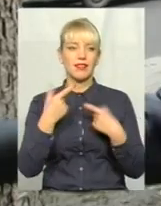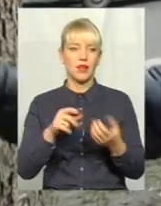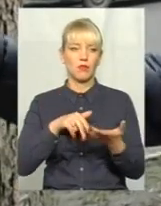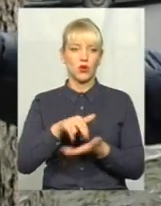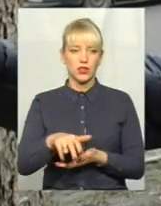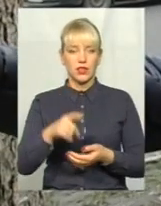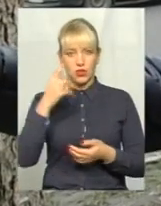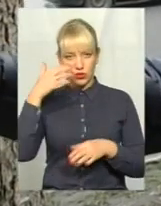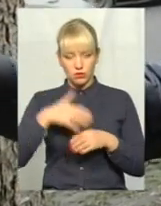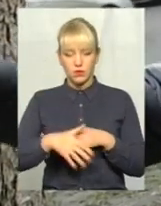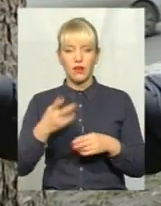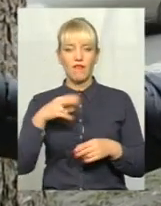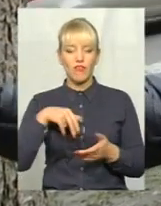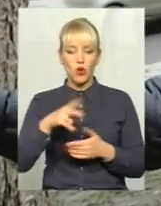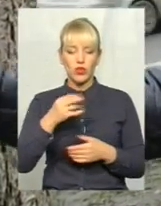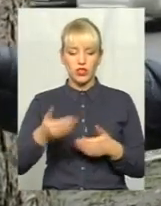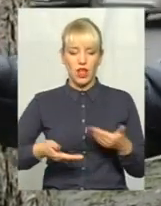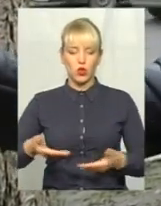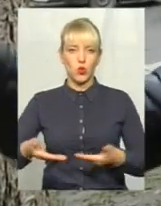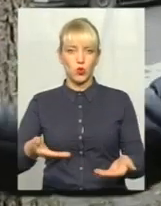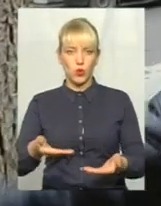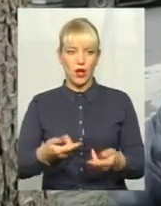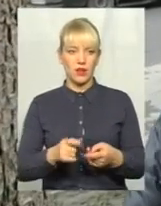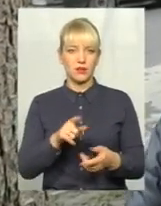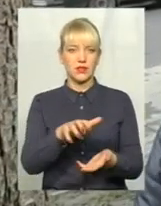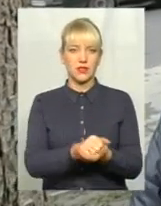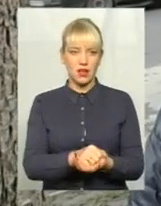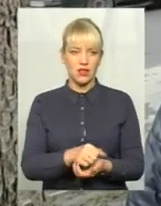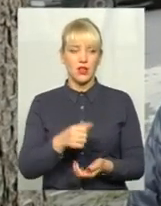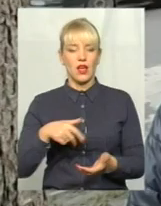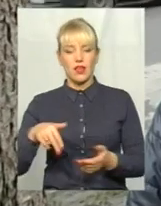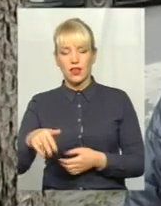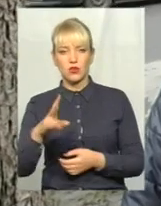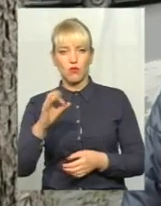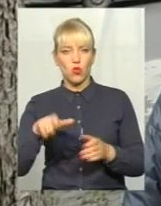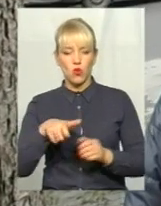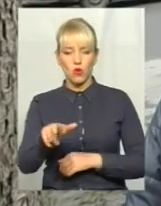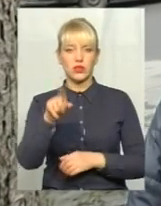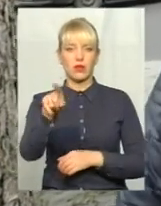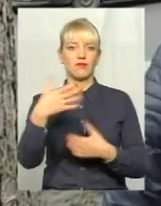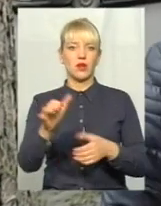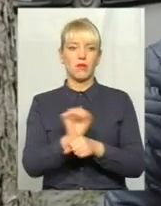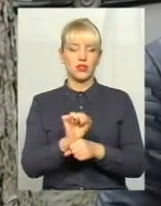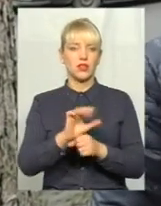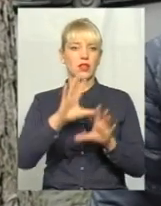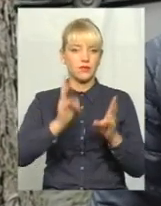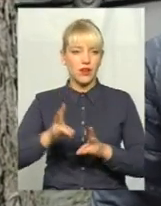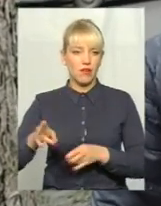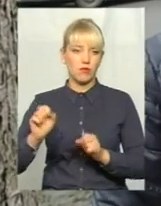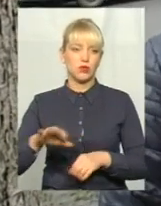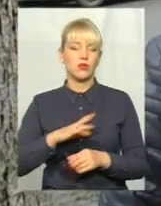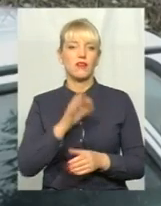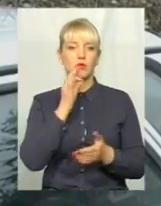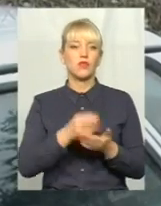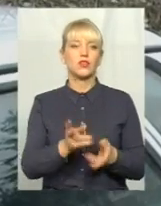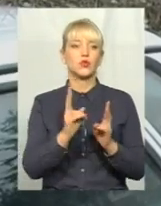Виходишь на тротуар, а там занято. Йдеш по дорозі, їде машина. Все може бути. Травма, все остальное. А відповідати, хто